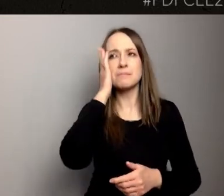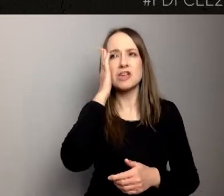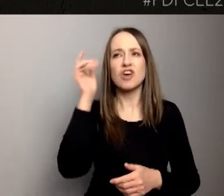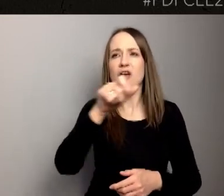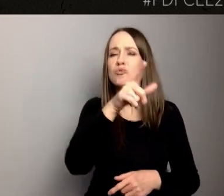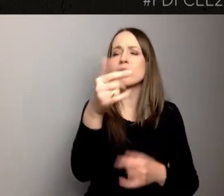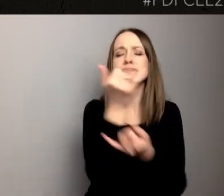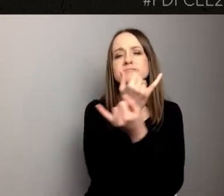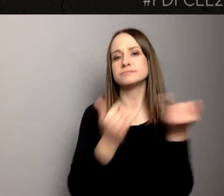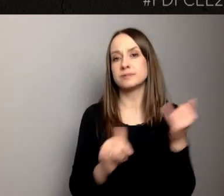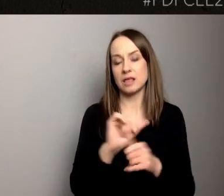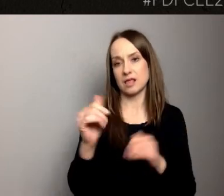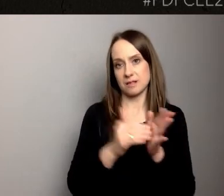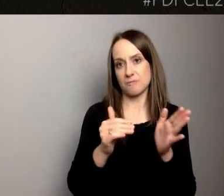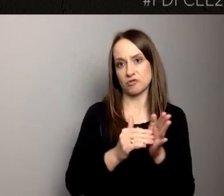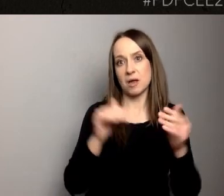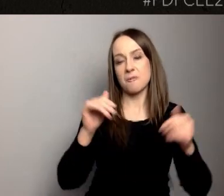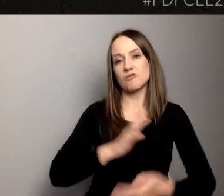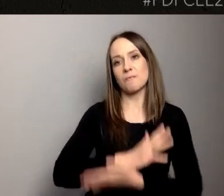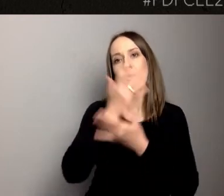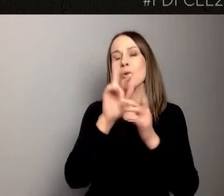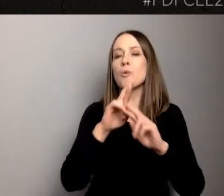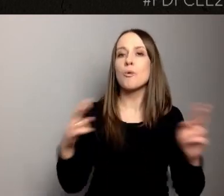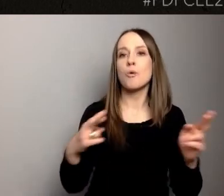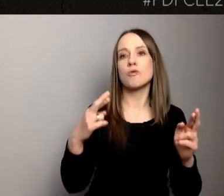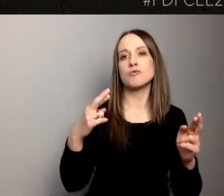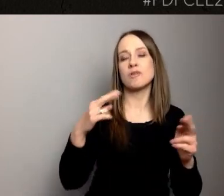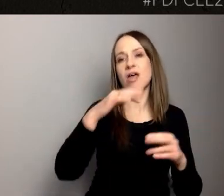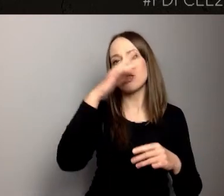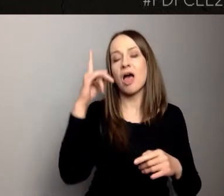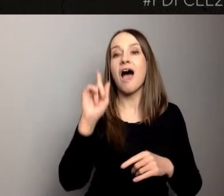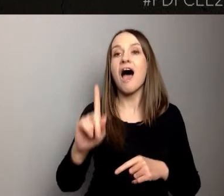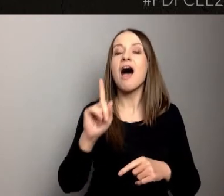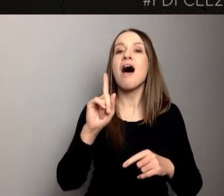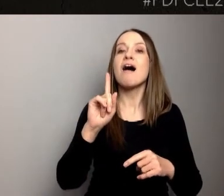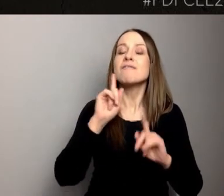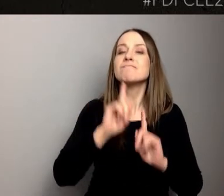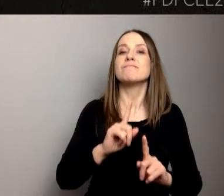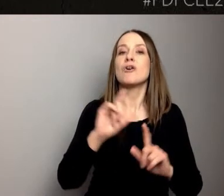teoriami, ale takie potrzeby, które na następnym slajdzie chcę przedstawić,